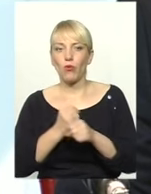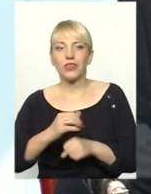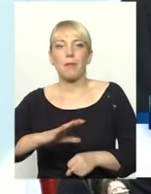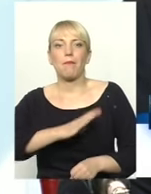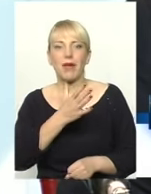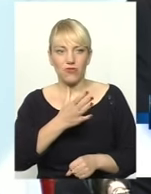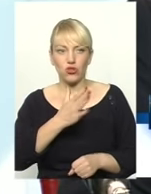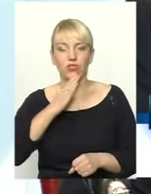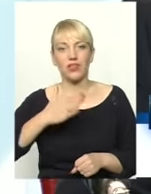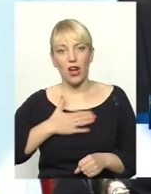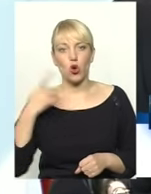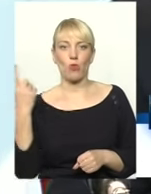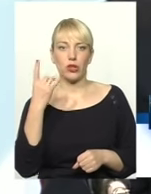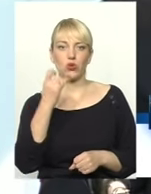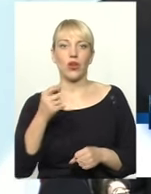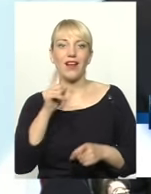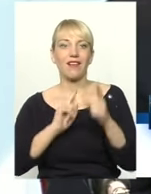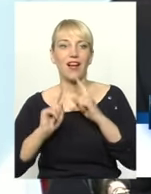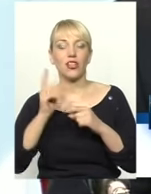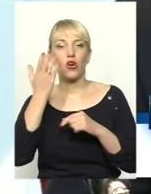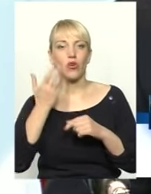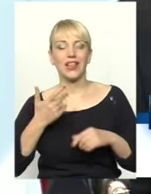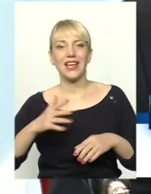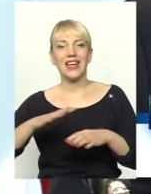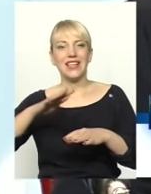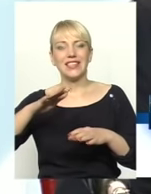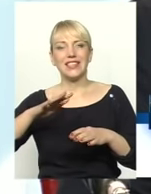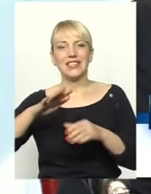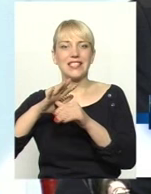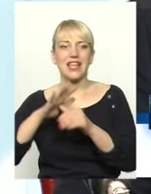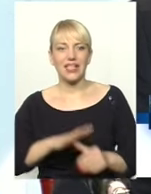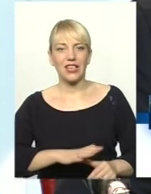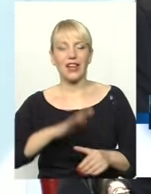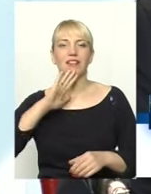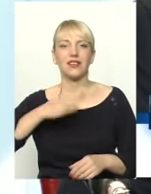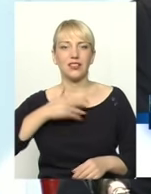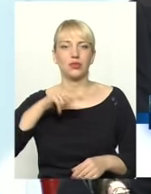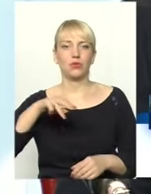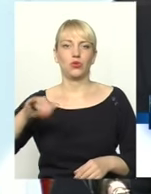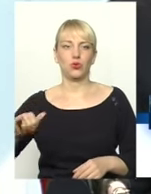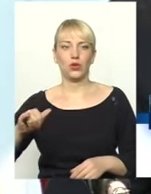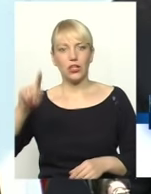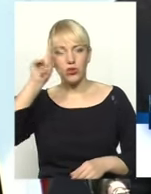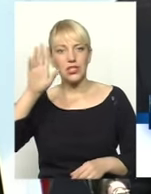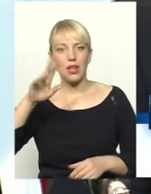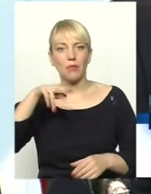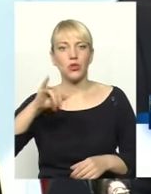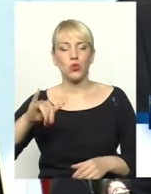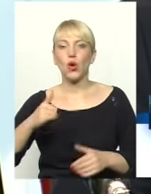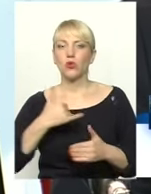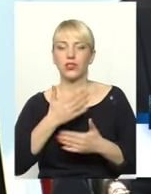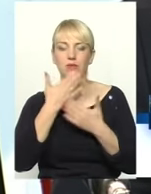нашої власної ради, коли ми заінехали от наше ПТУ. То, словно, звісне ПТУ, ми сьогодні не маємо